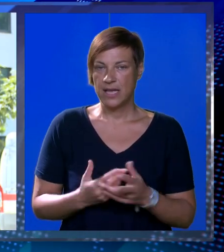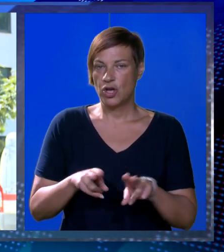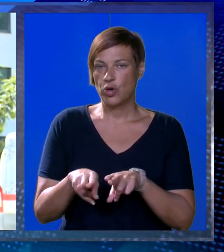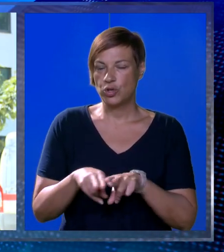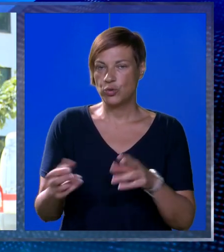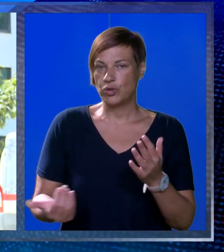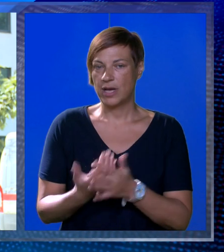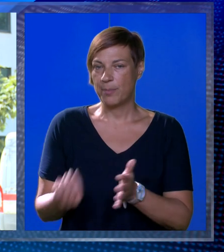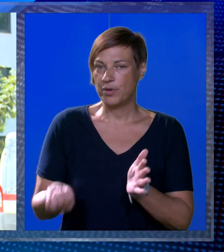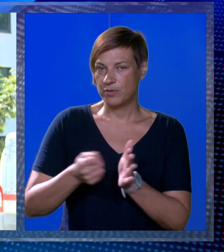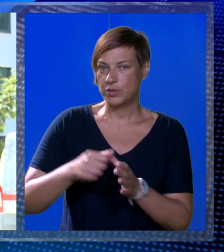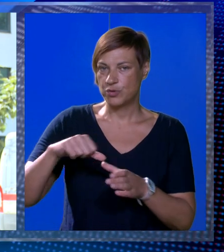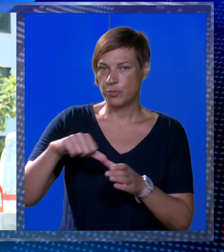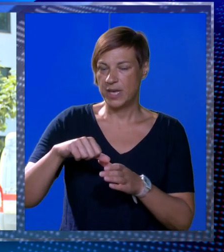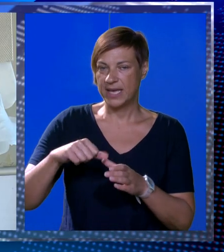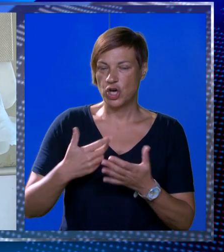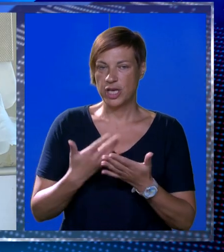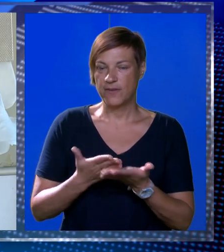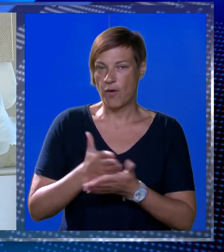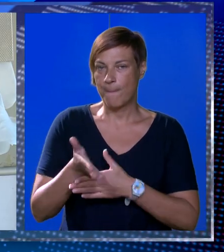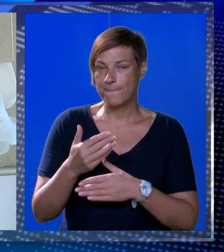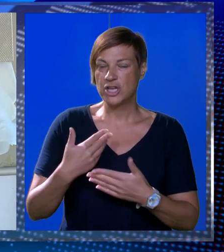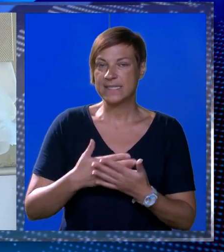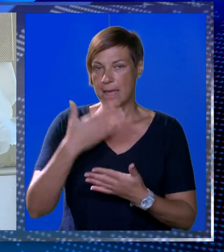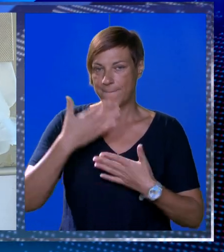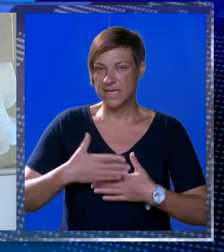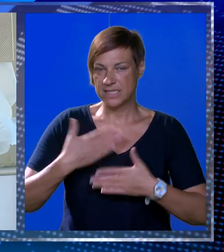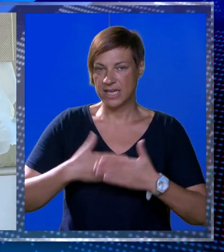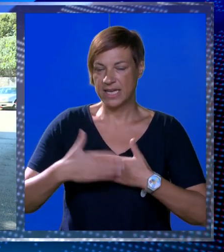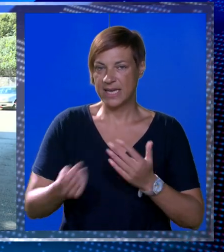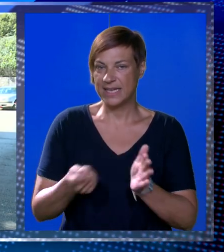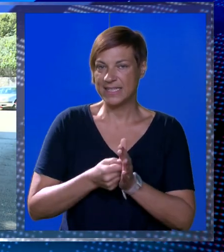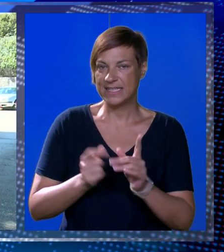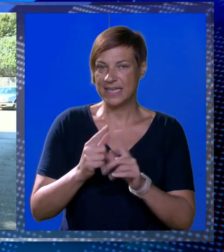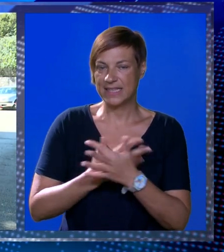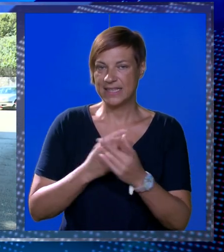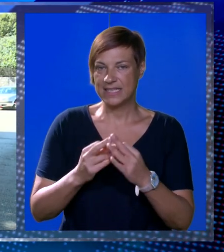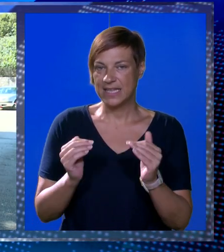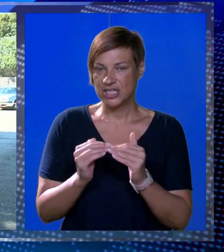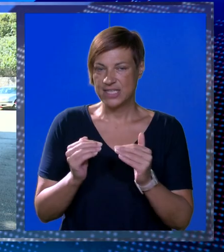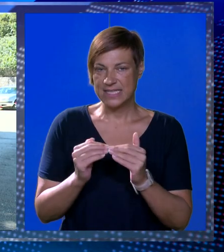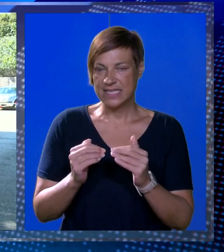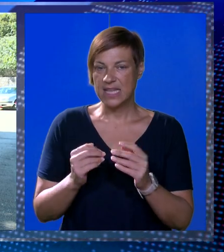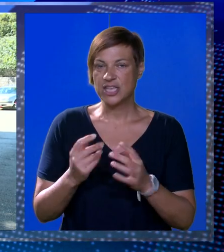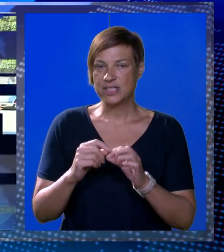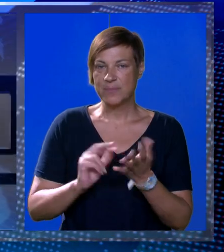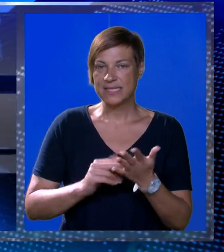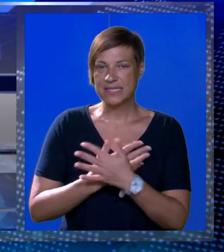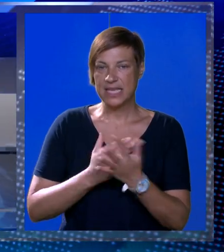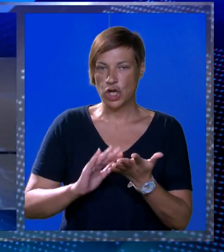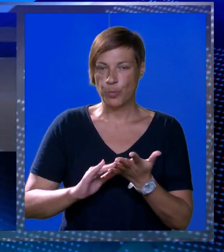Od utorka ponovno poskupljuje gorivo i to znatno. Probija se psihološka granica, cijene dizara i benzina će se izjednačiti.